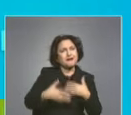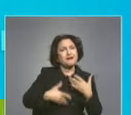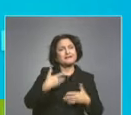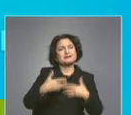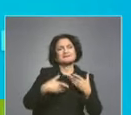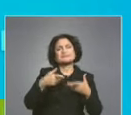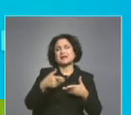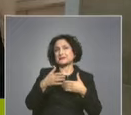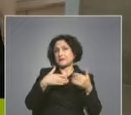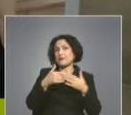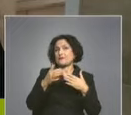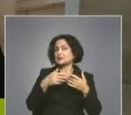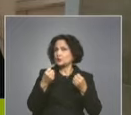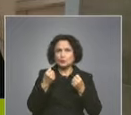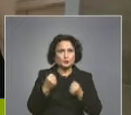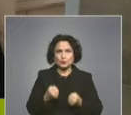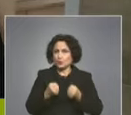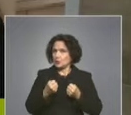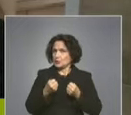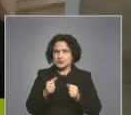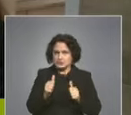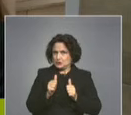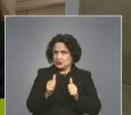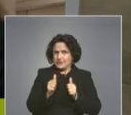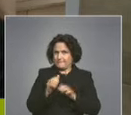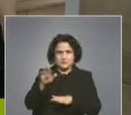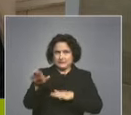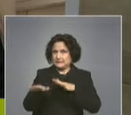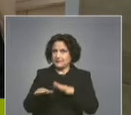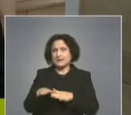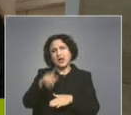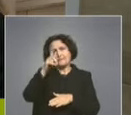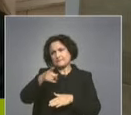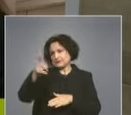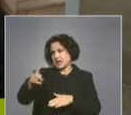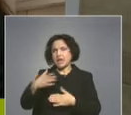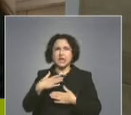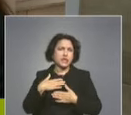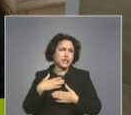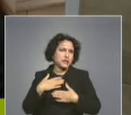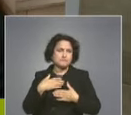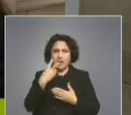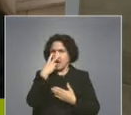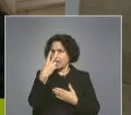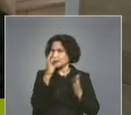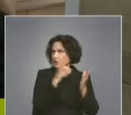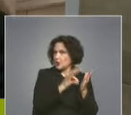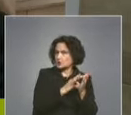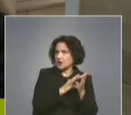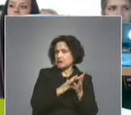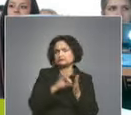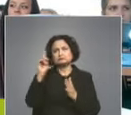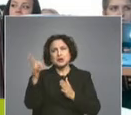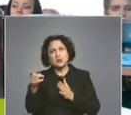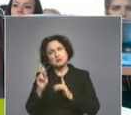Трудно ли беше да защитаваш престъпник? Всеки си има гледна точка за някой един е престъпник, за други не е